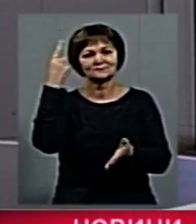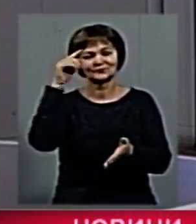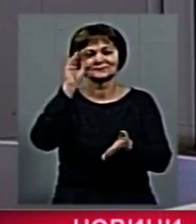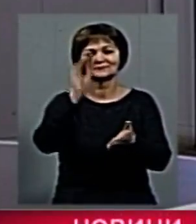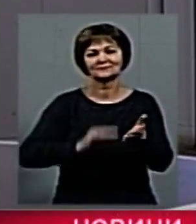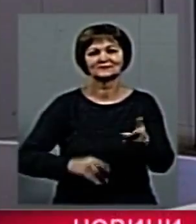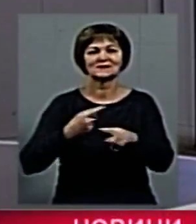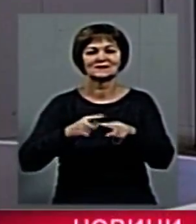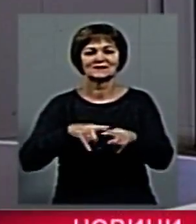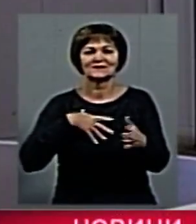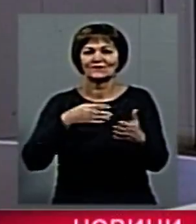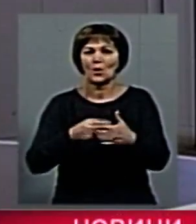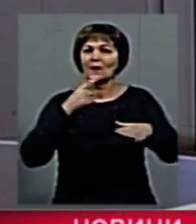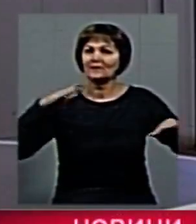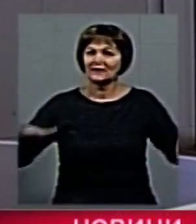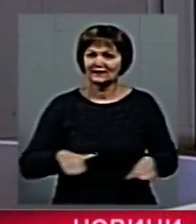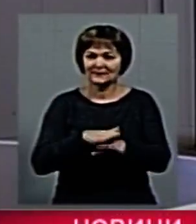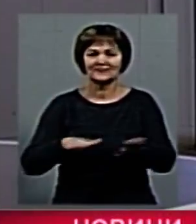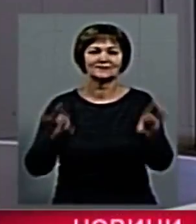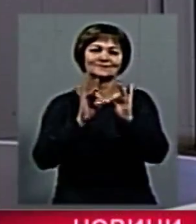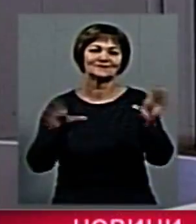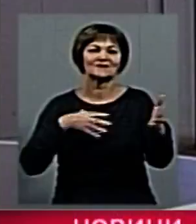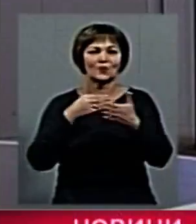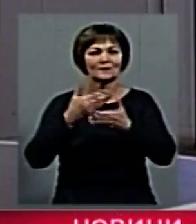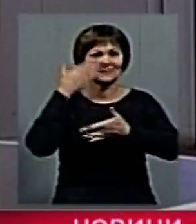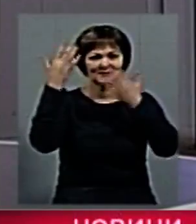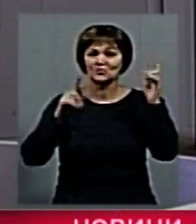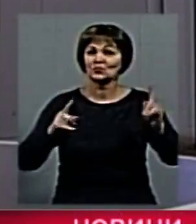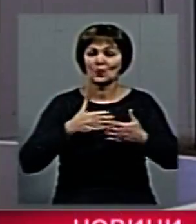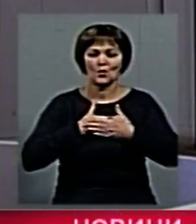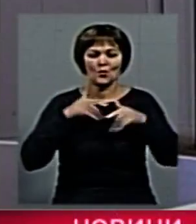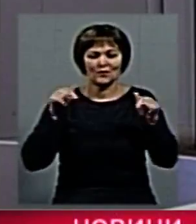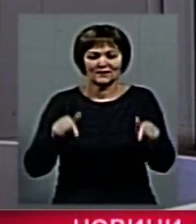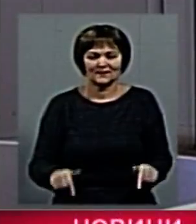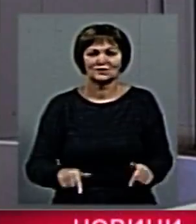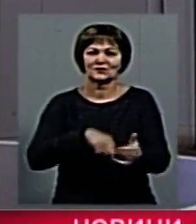виконавиця власних пісень Даніела поділилась думками, чому любить наше місто.